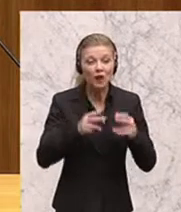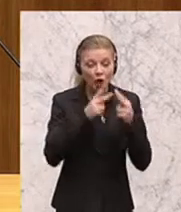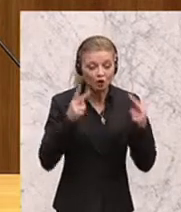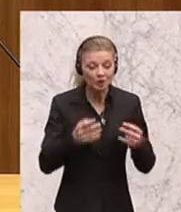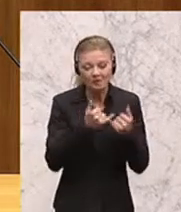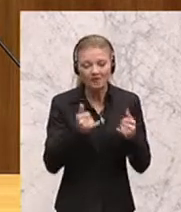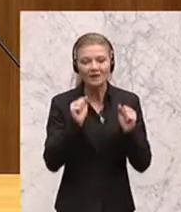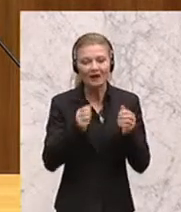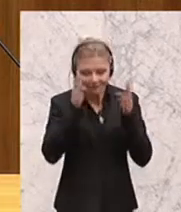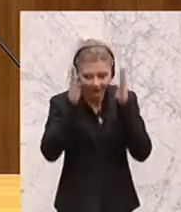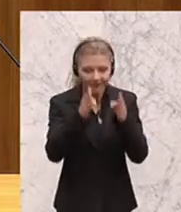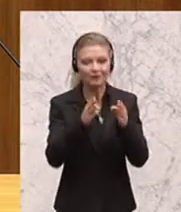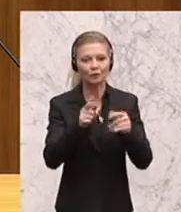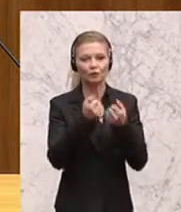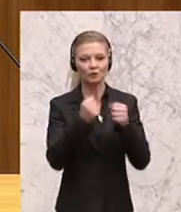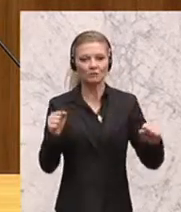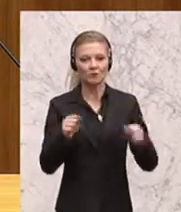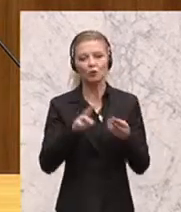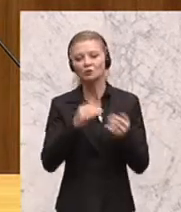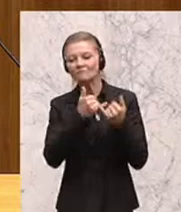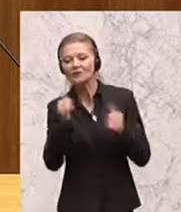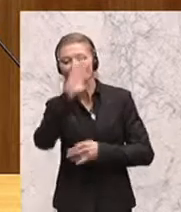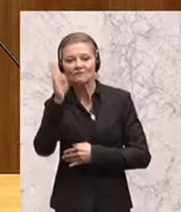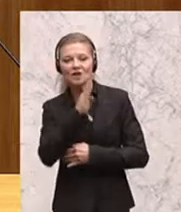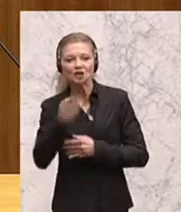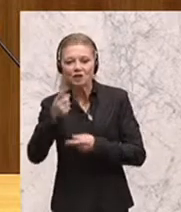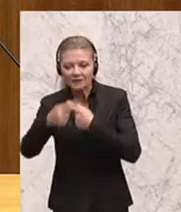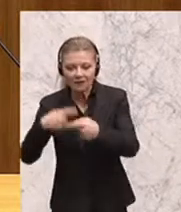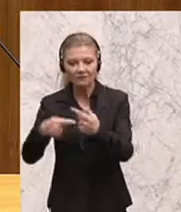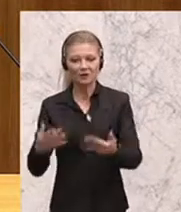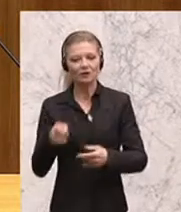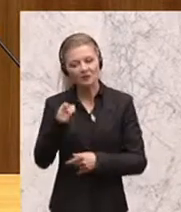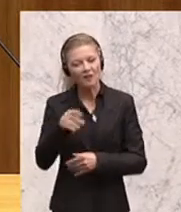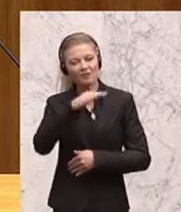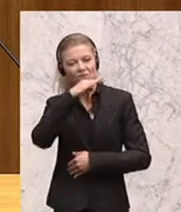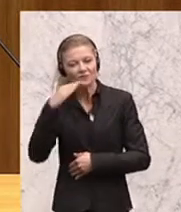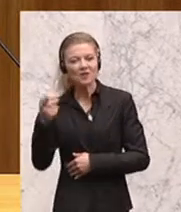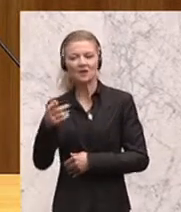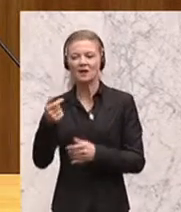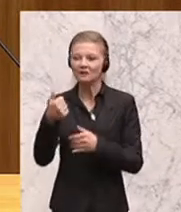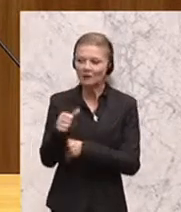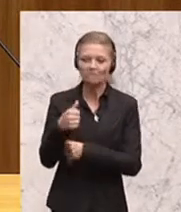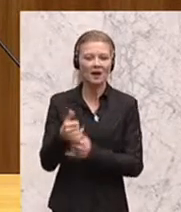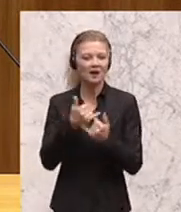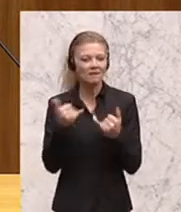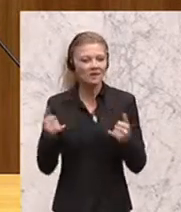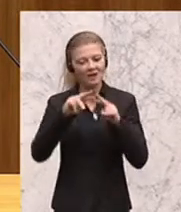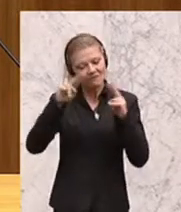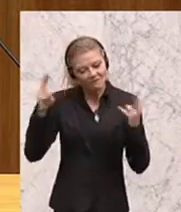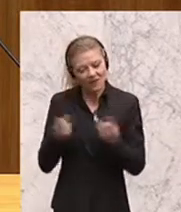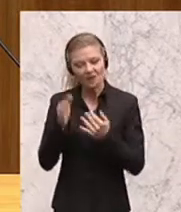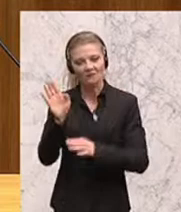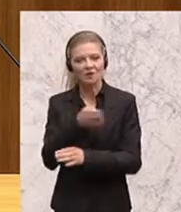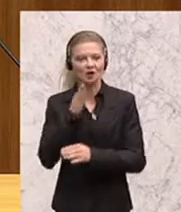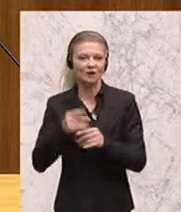Konzept hat, was die wirtschaftliche Entwicklung betrifft, und da spielt vieles auch an Fehlentwicklung in der Weltwirtschaft genauso eine Rolle wie in